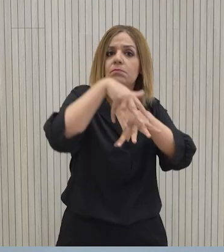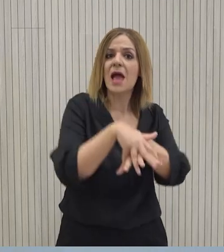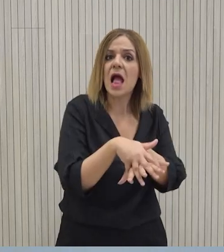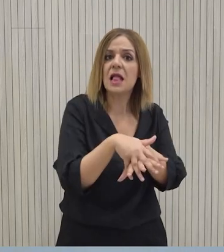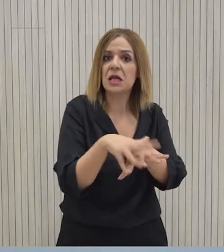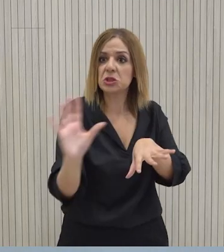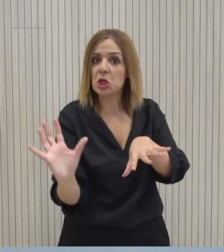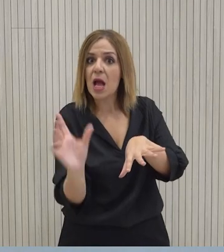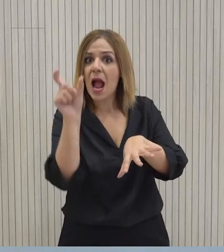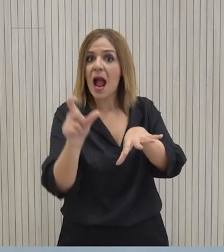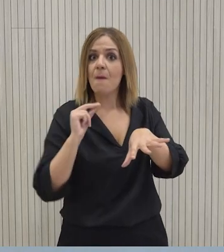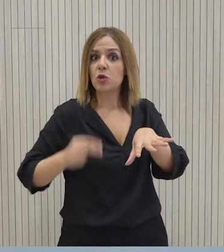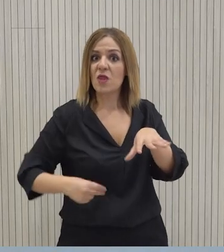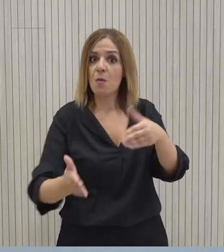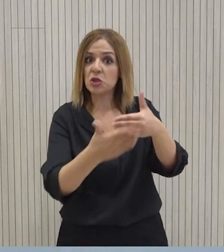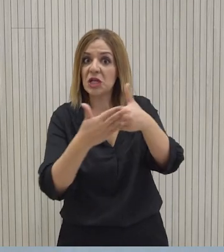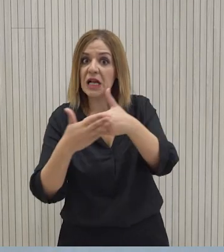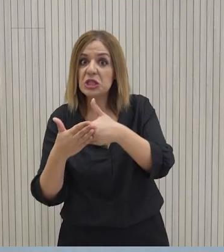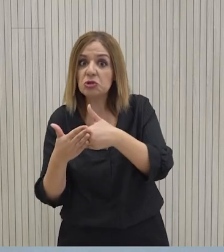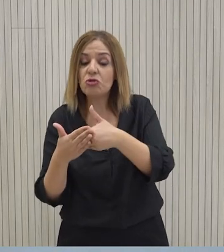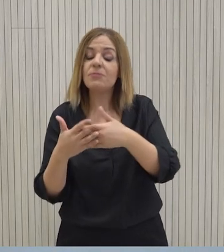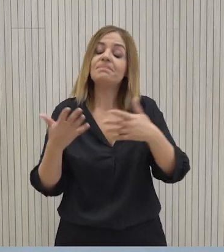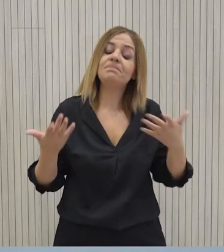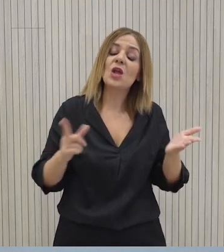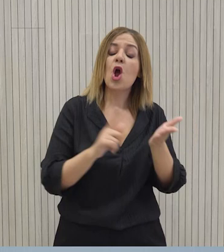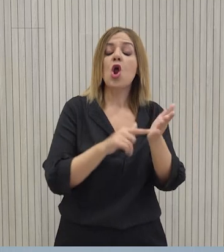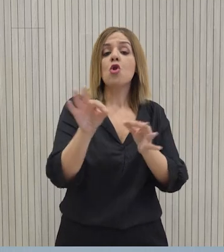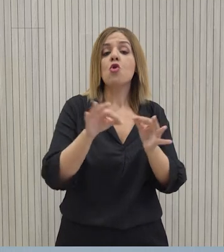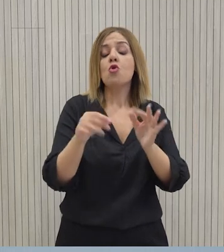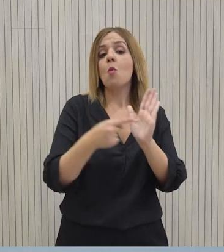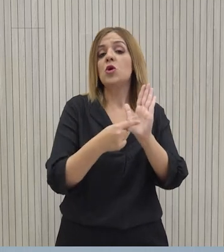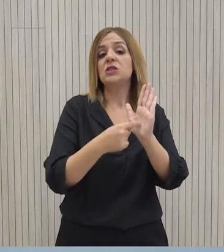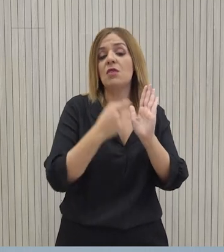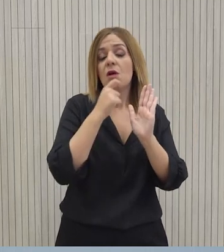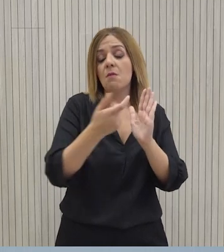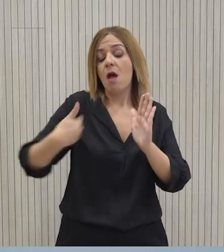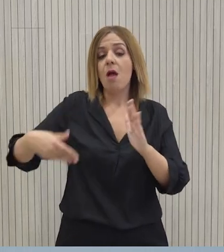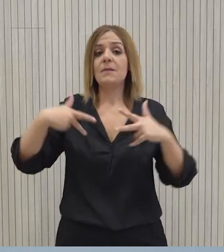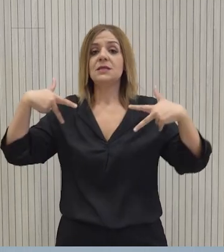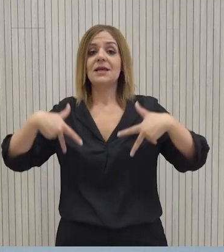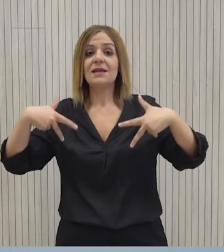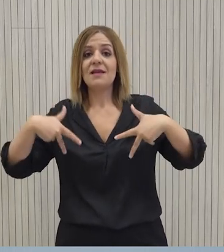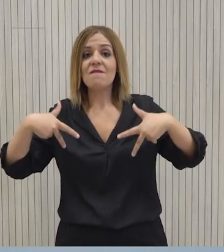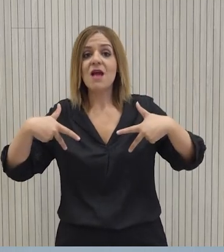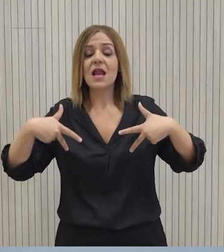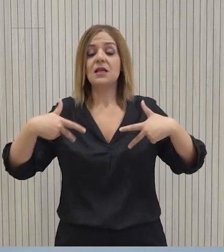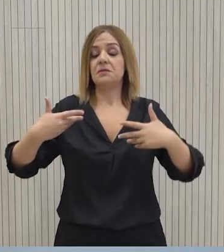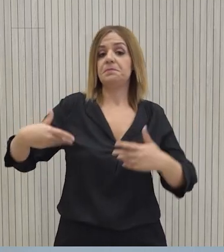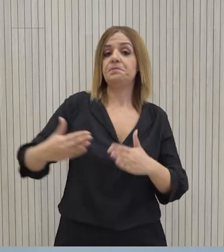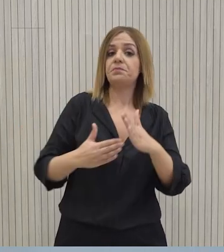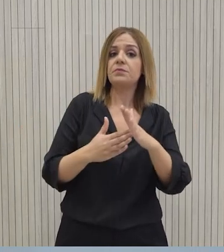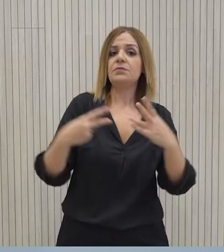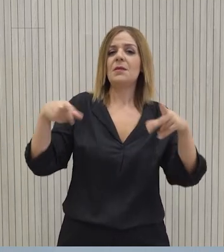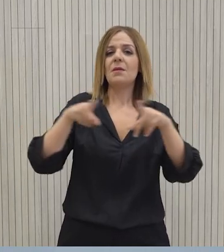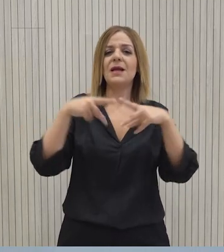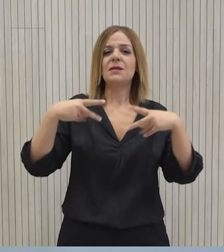νομοθετική εξουσία στο μεταρρύθμιση τοπικής αυτοδικής. Εμείς όμως ως εκτελεστική εξουσία ως Προεδρία της Δημοκρατίας αλλά και το Υπουργείο